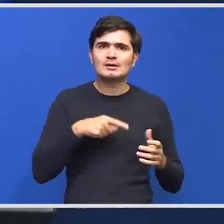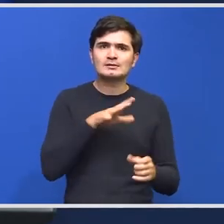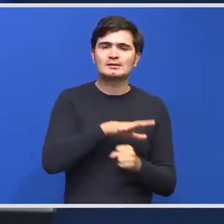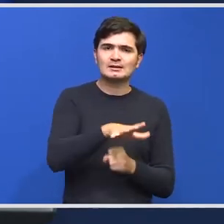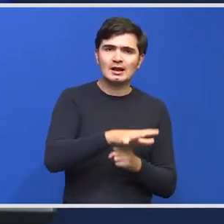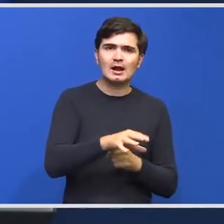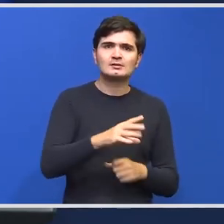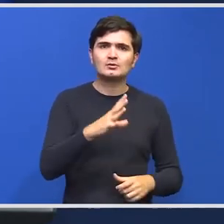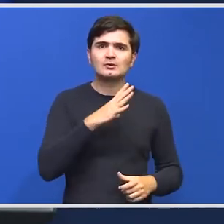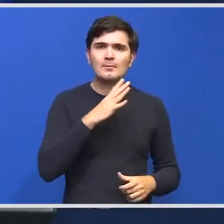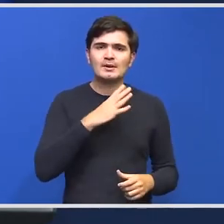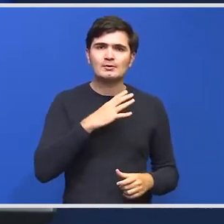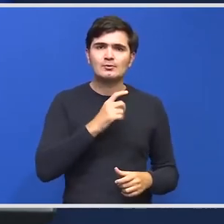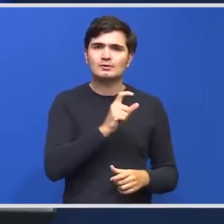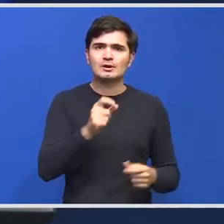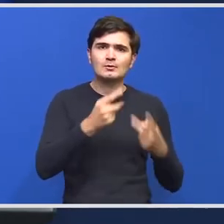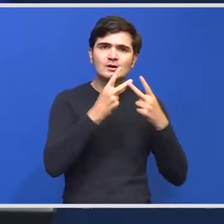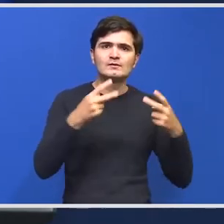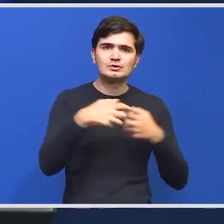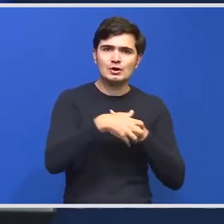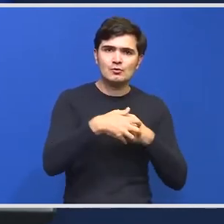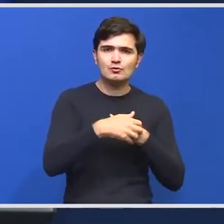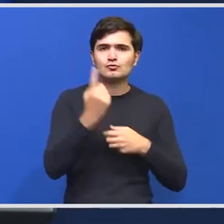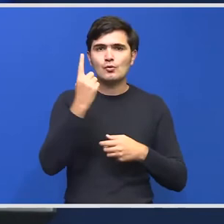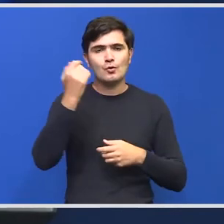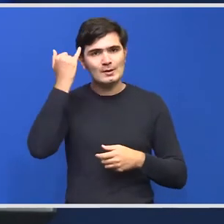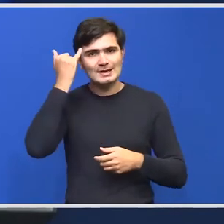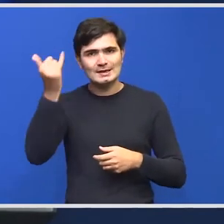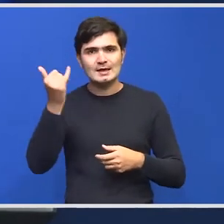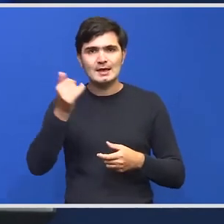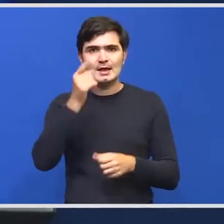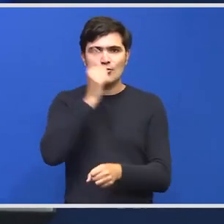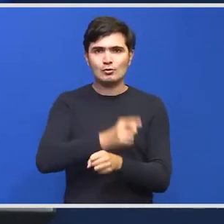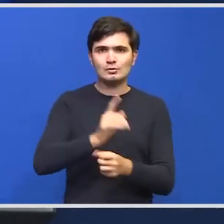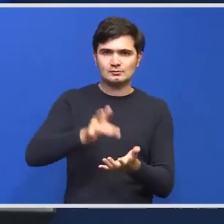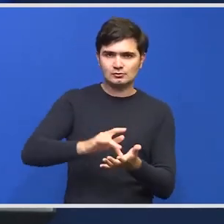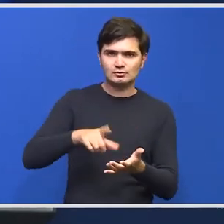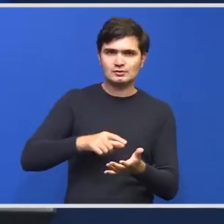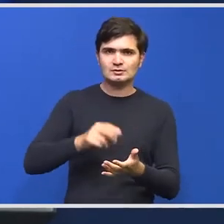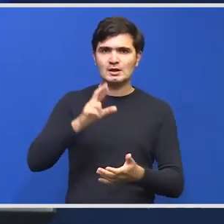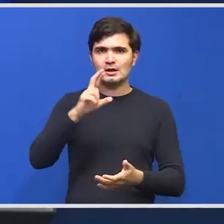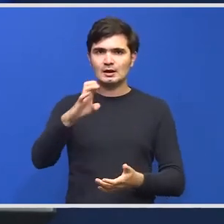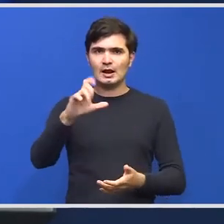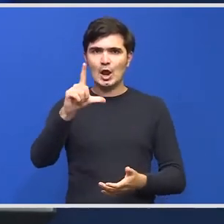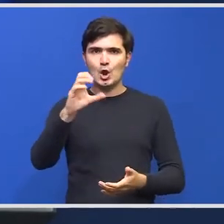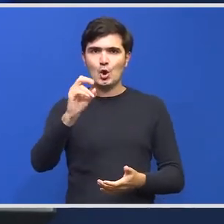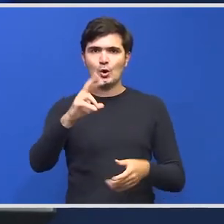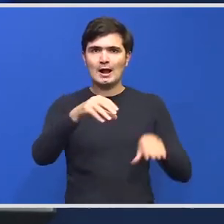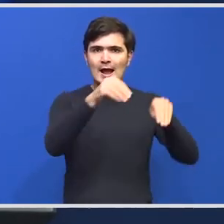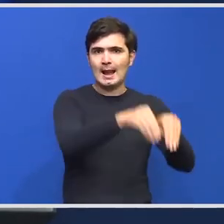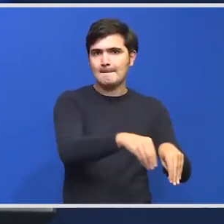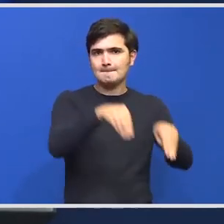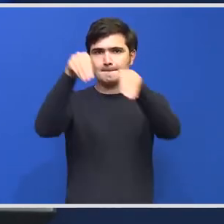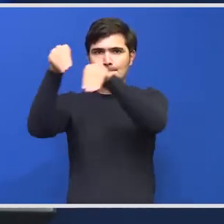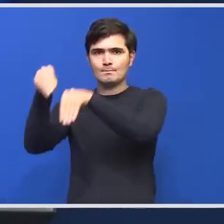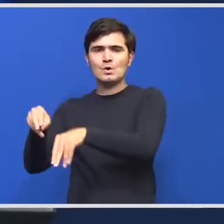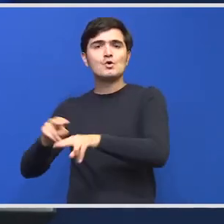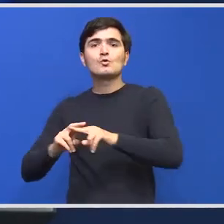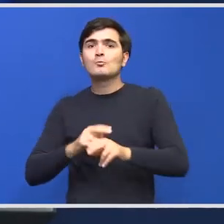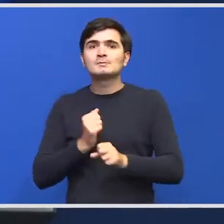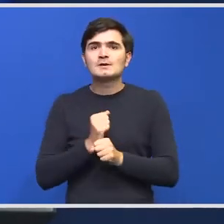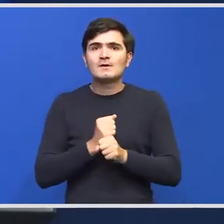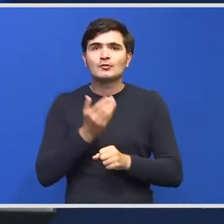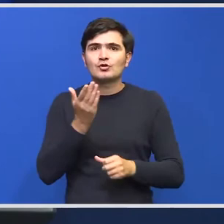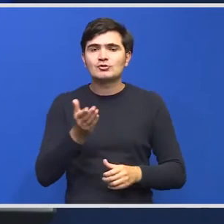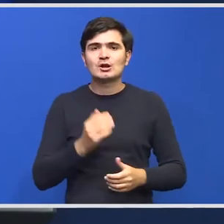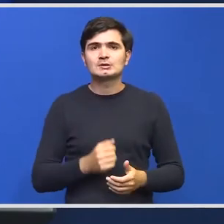pericol de vizitele urșilor Una dintre soluțiile previste în ordonanță de urgență este relocarea Cum se poate face